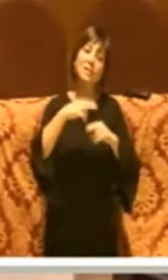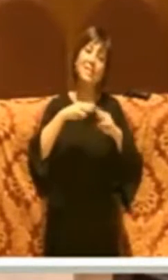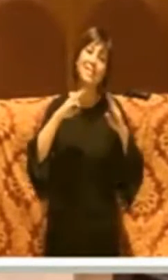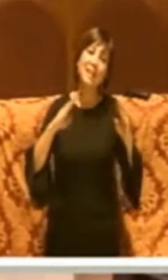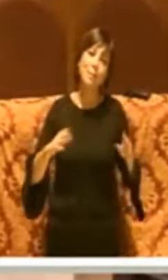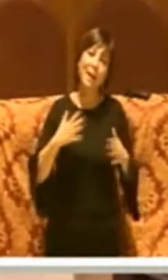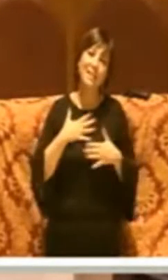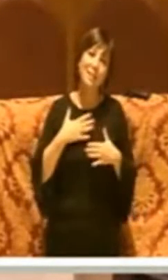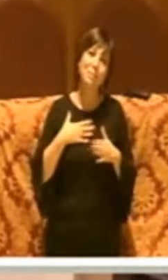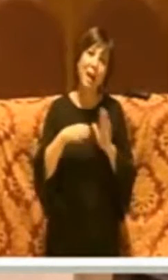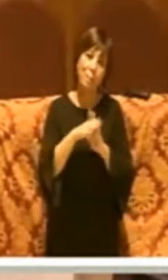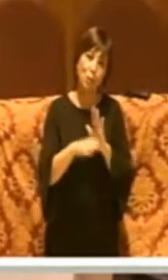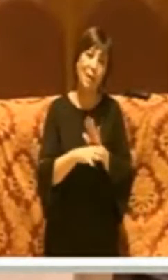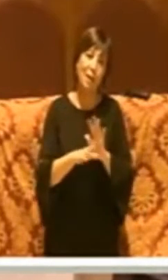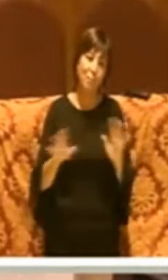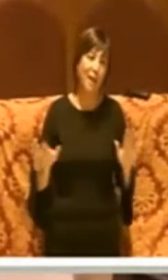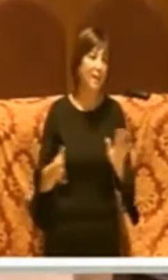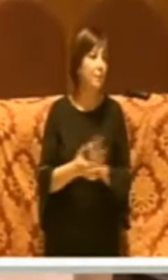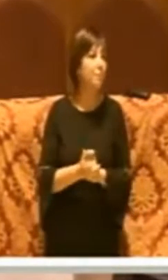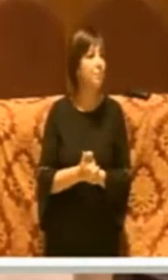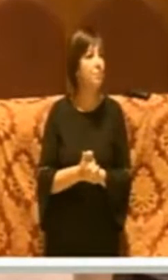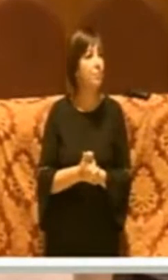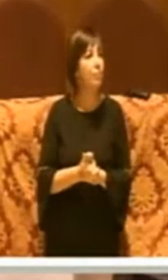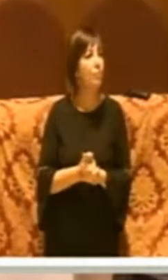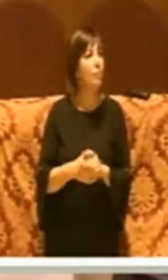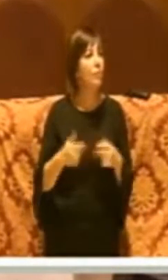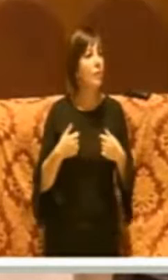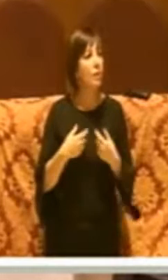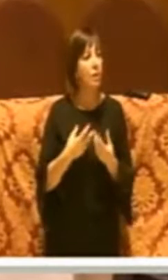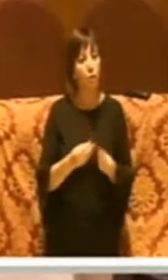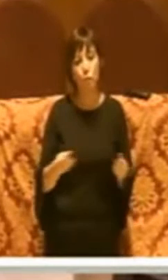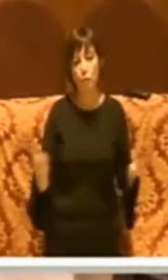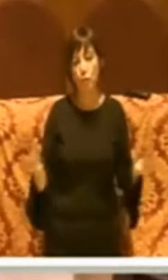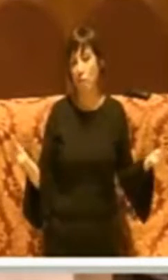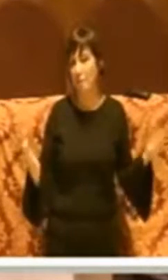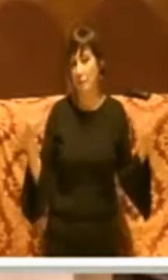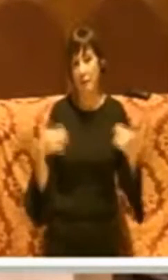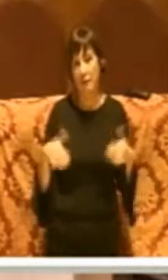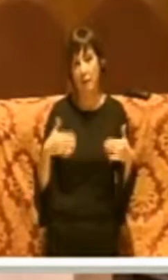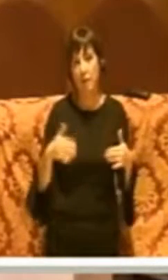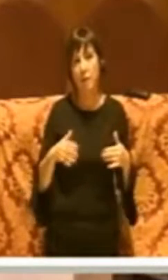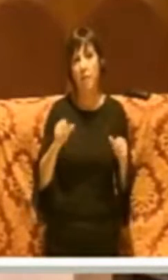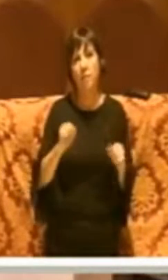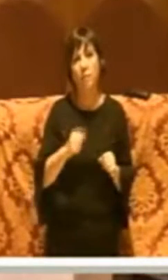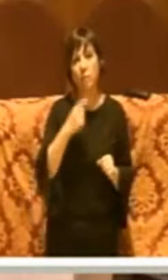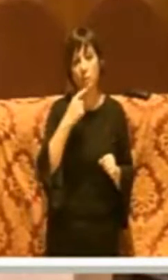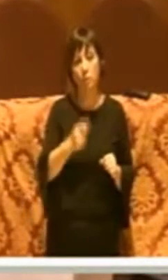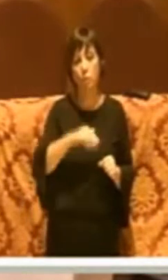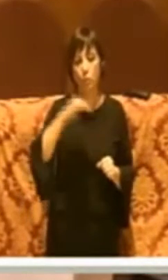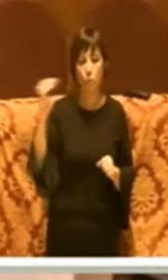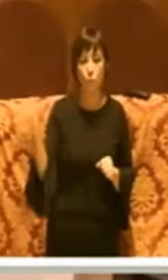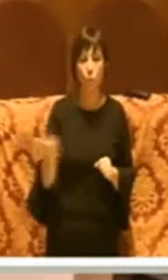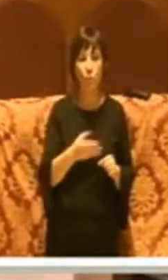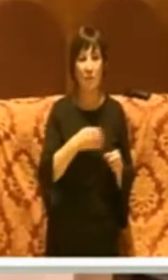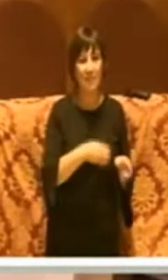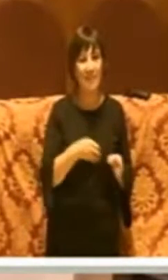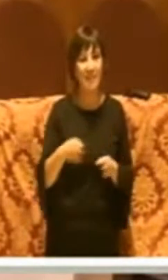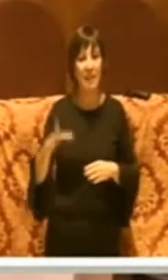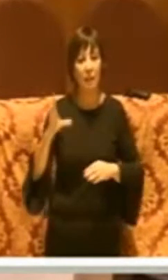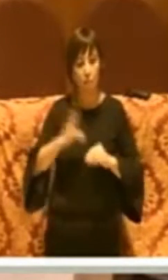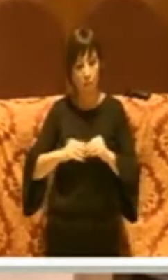programmare. Io invito, chiaramente sono tantissime, vi posso solo dire tutte le strade di